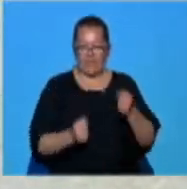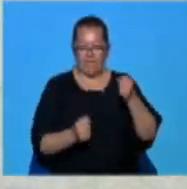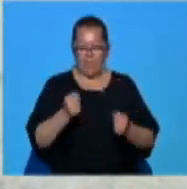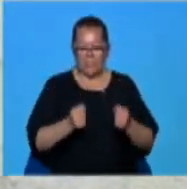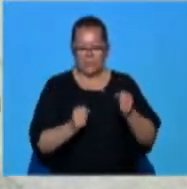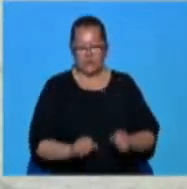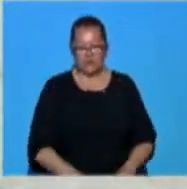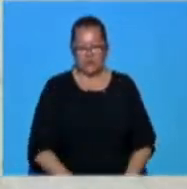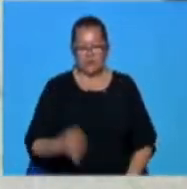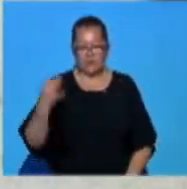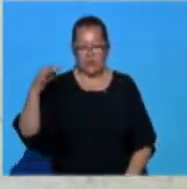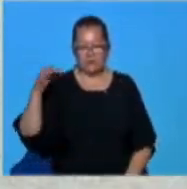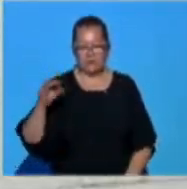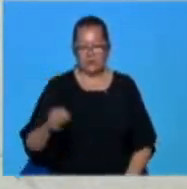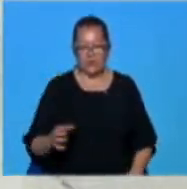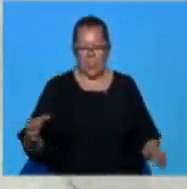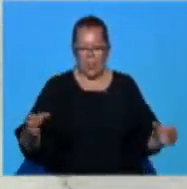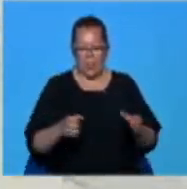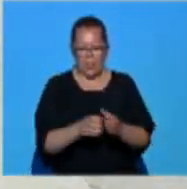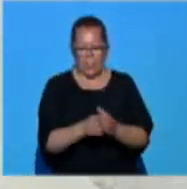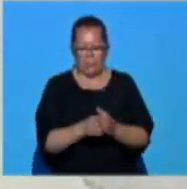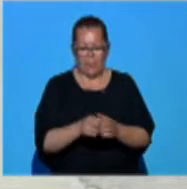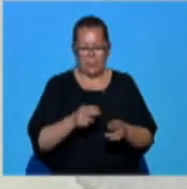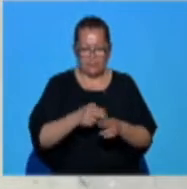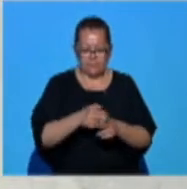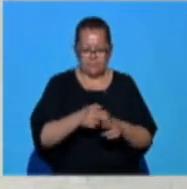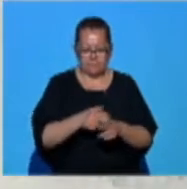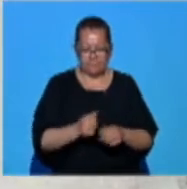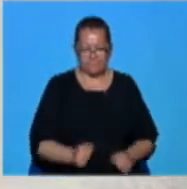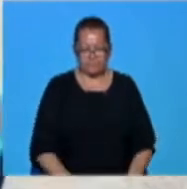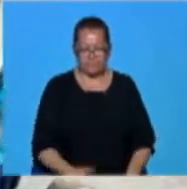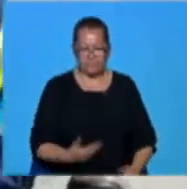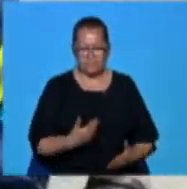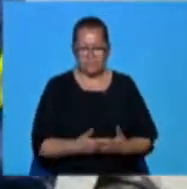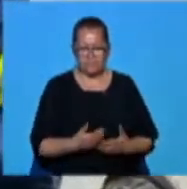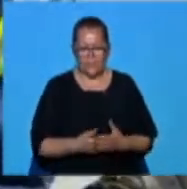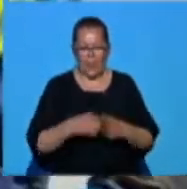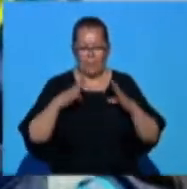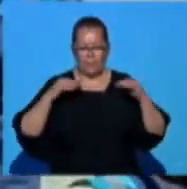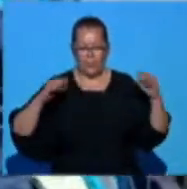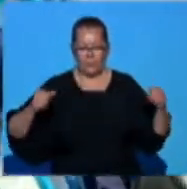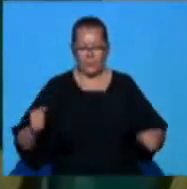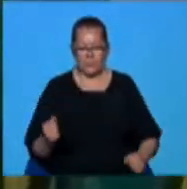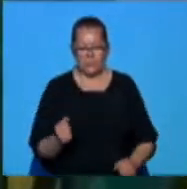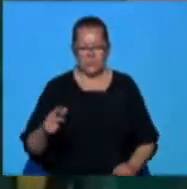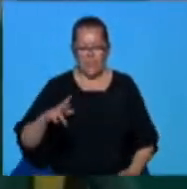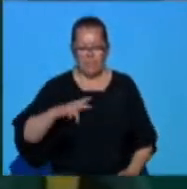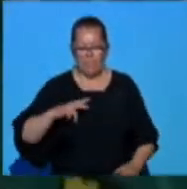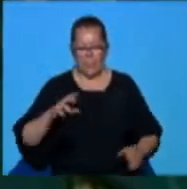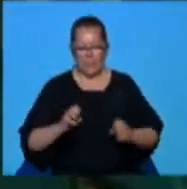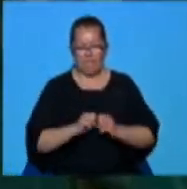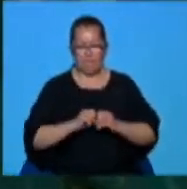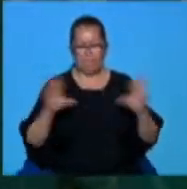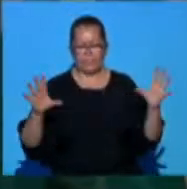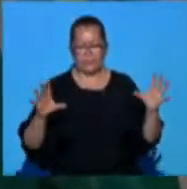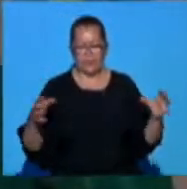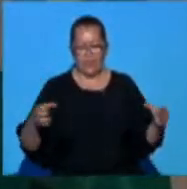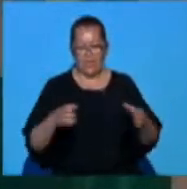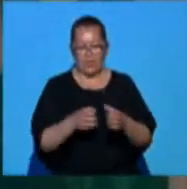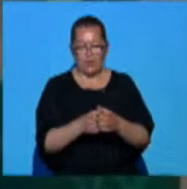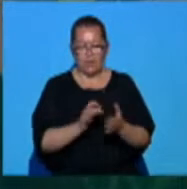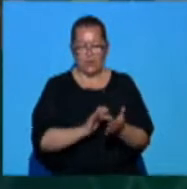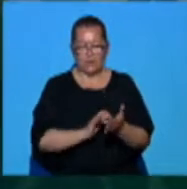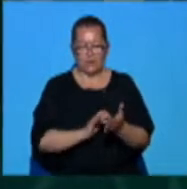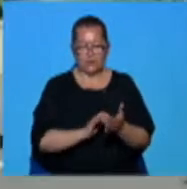stingere cu apă și spumă și un echipaj pentru descarcerare. Din cauza emisiei mari de gaze în zona a fost pericol de explozie. Echipele de